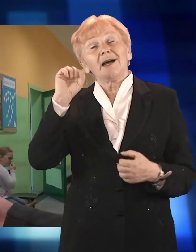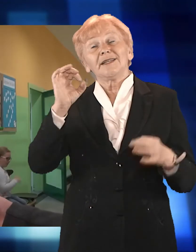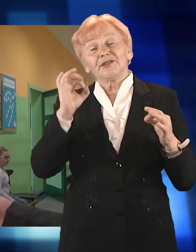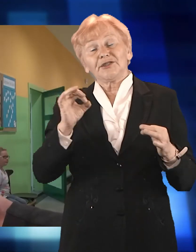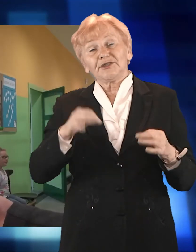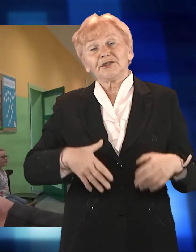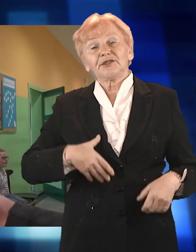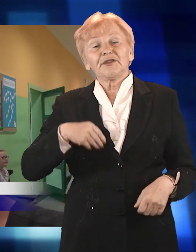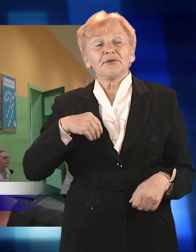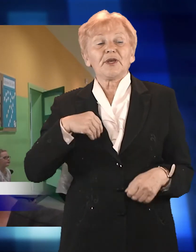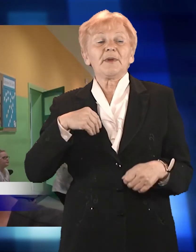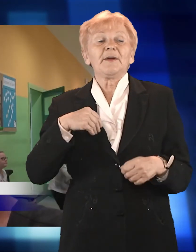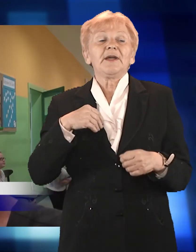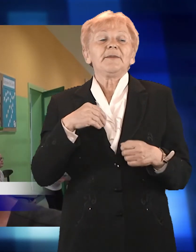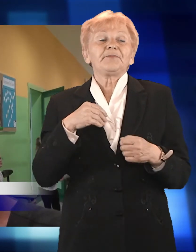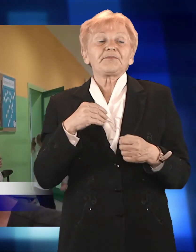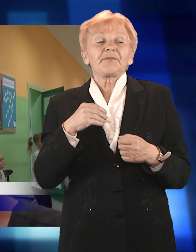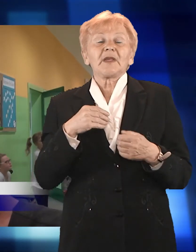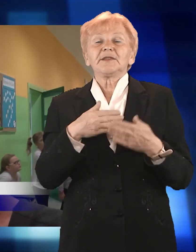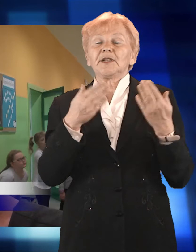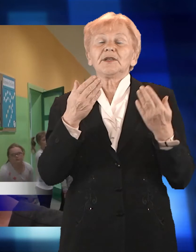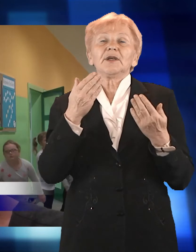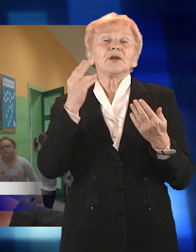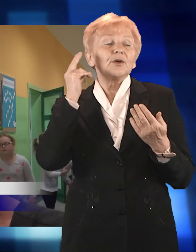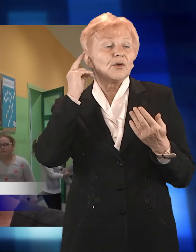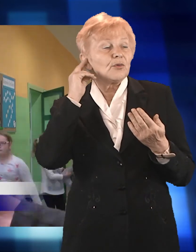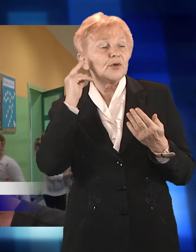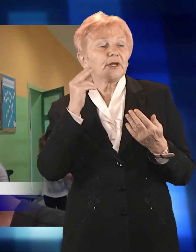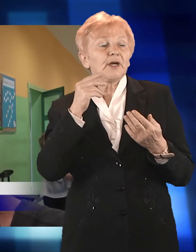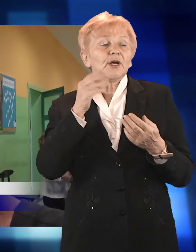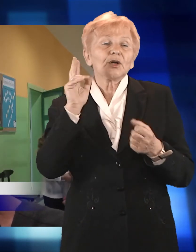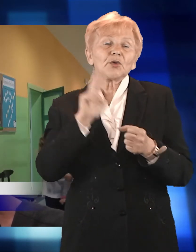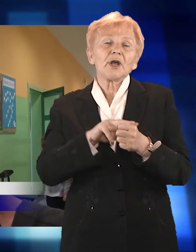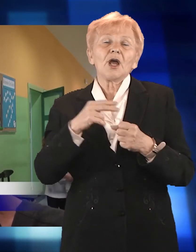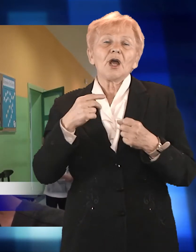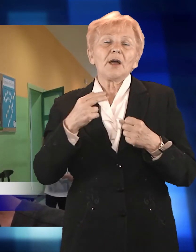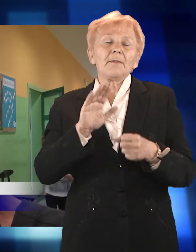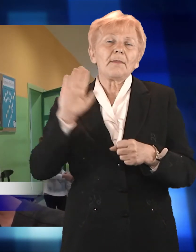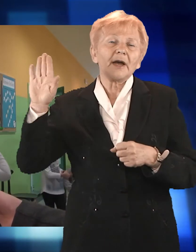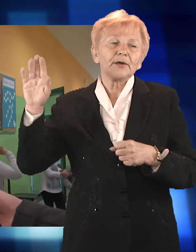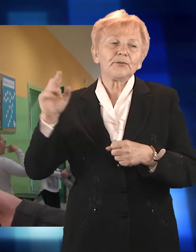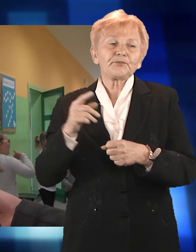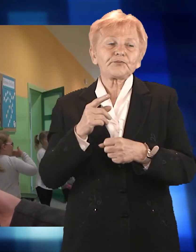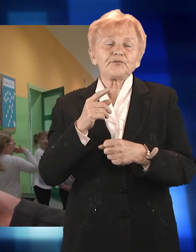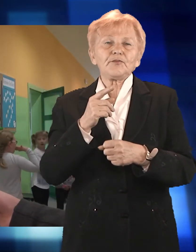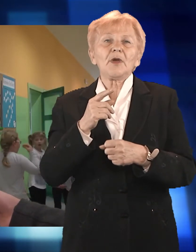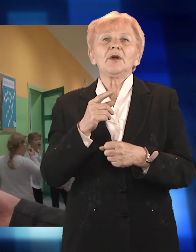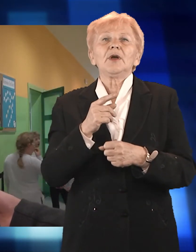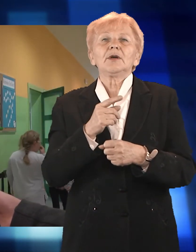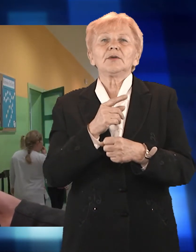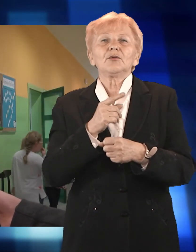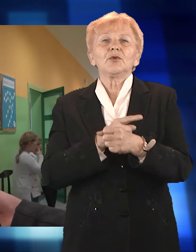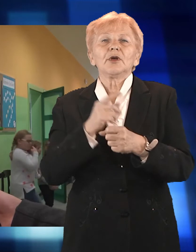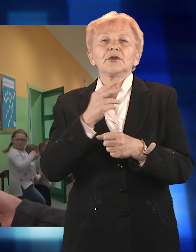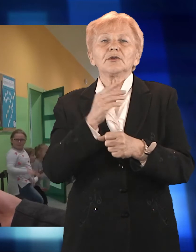Dzisiaj świętujemy w naszym ośrodku Dzień Osób z Uszkadzonym Narządem Słuchu, Dzień Ludzi Głuchych. W naszym ośrodku